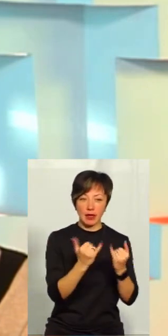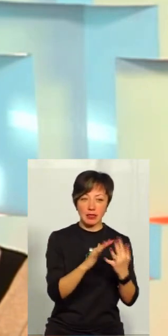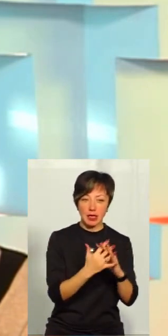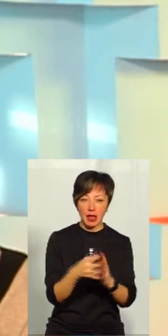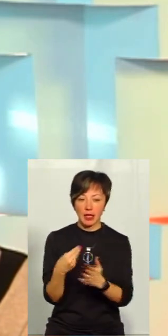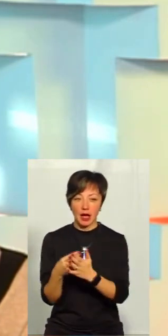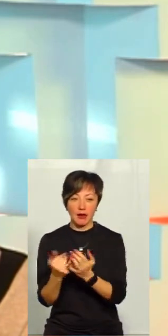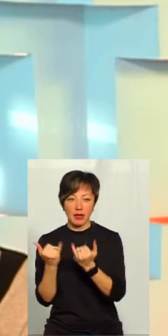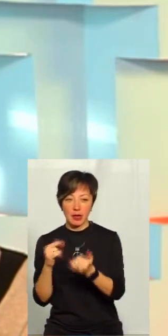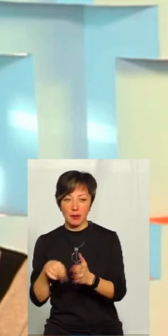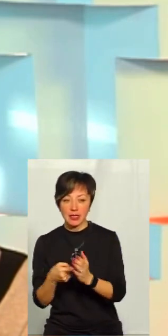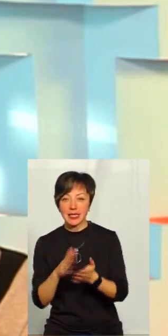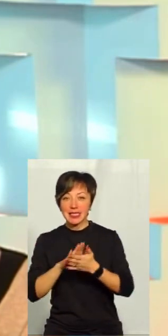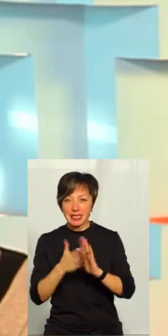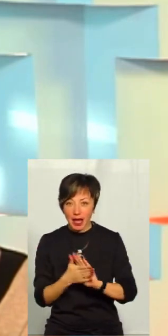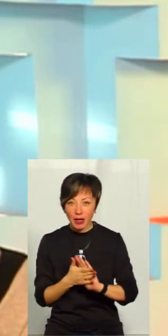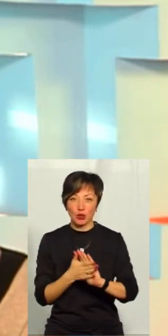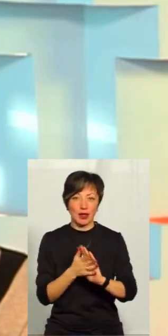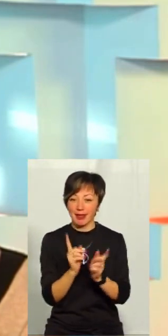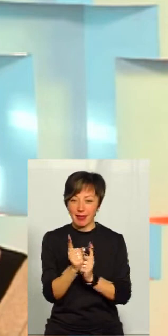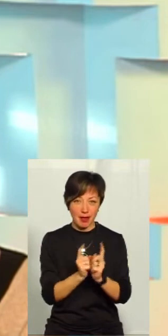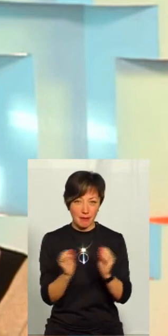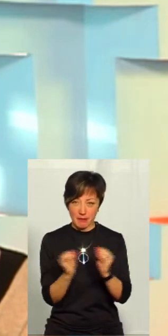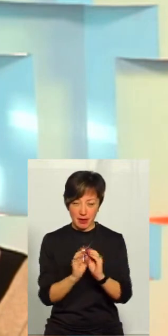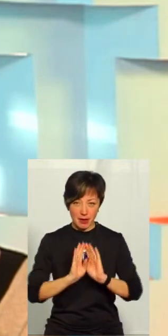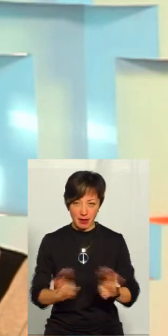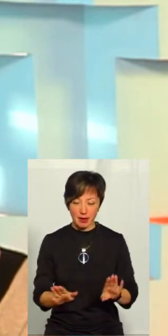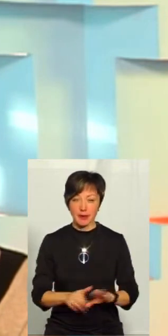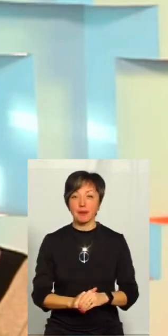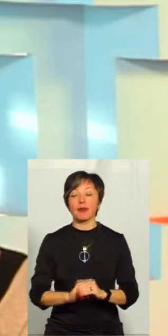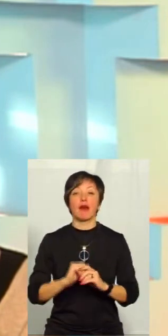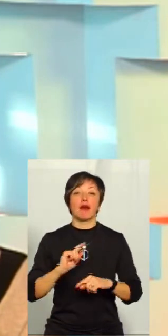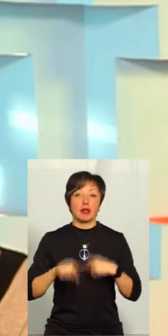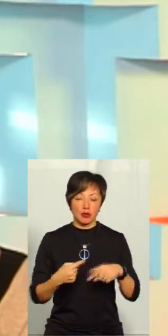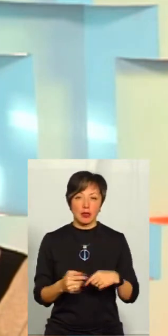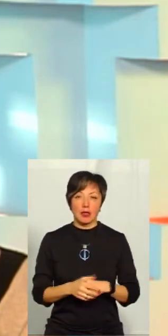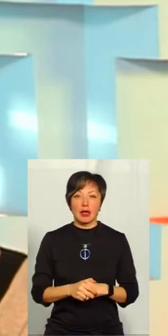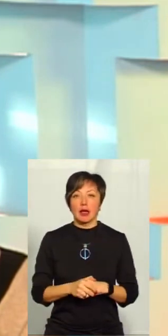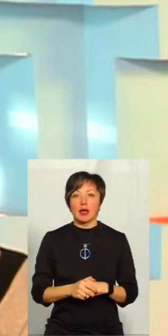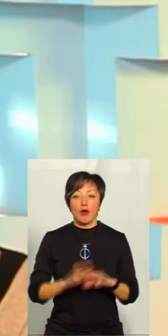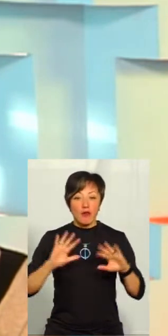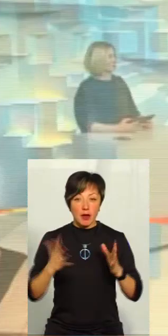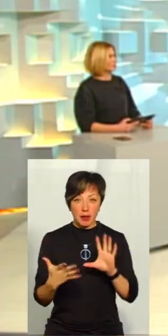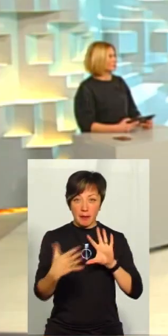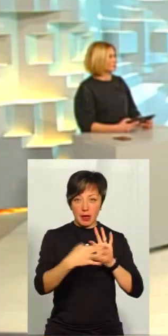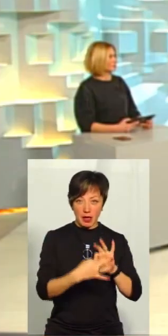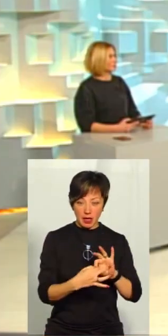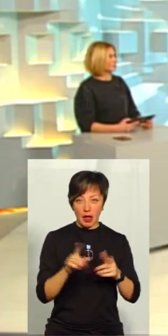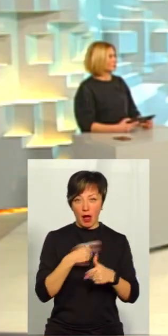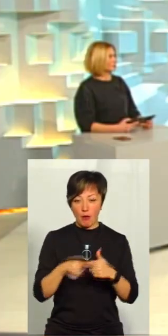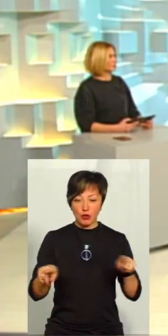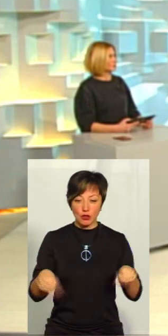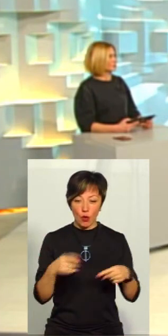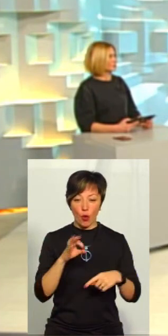– тарифи для міста. Тобто, статус населеного пункта не міняється. Наступне, у випадку приєднання чи створення об